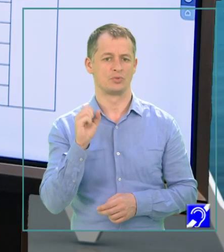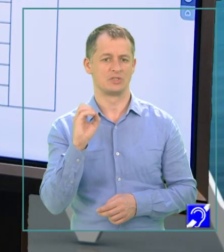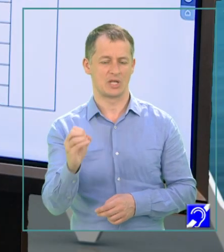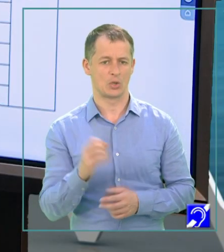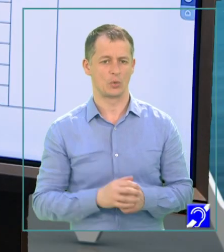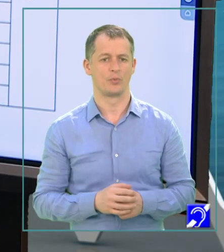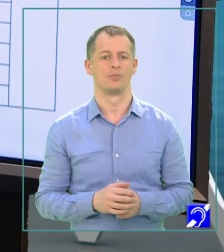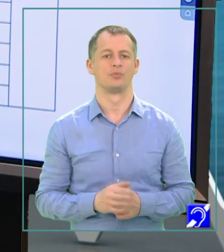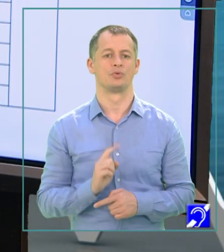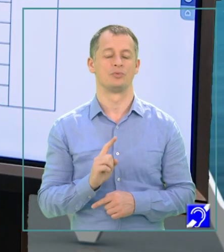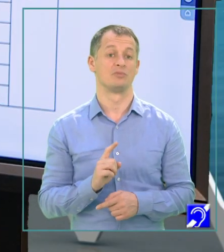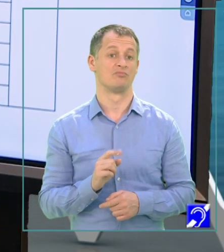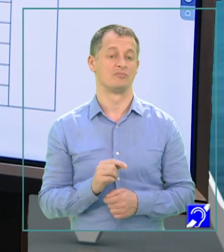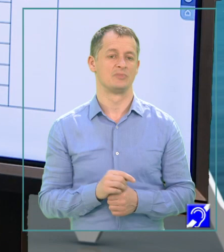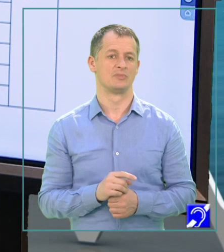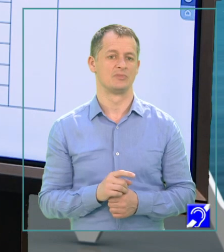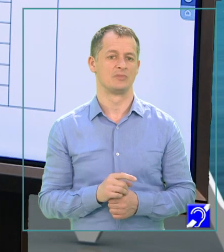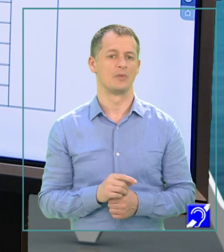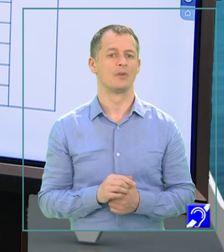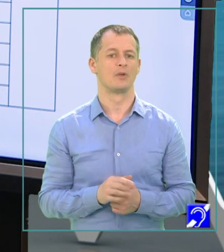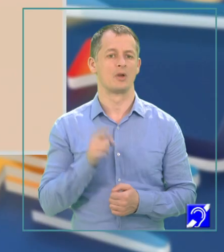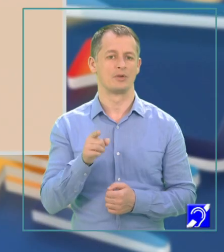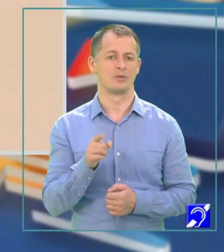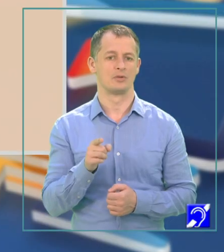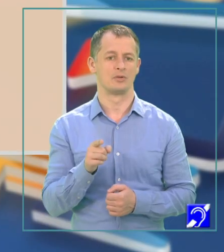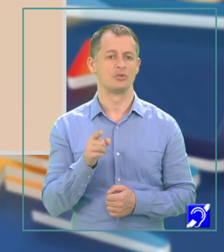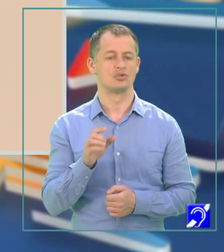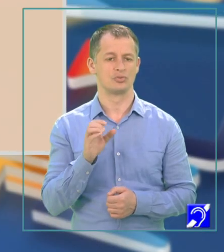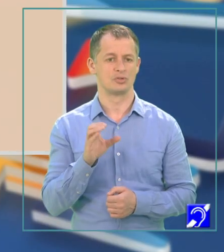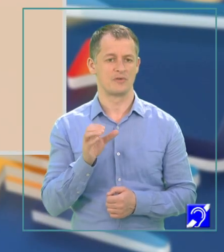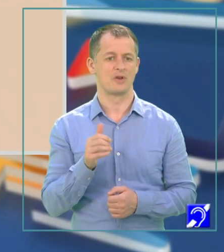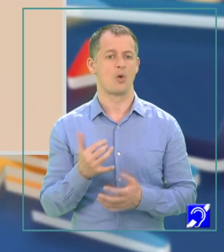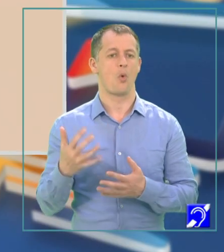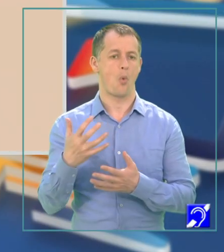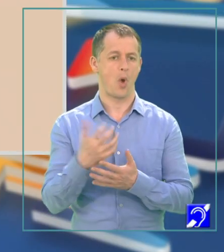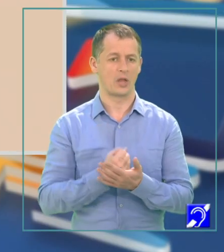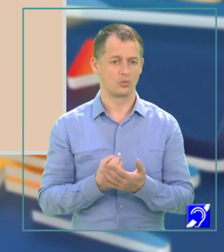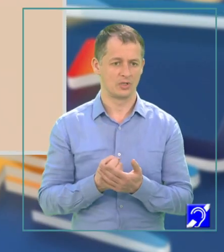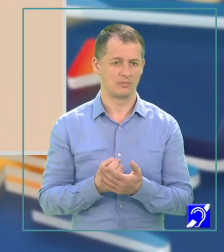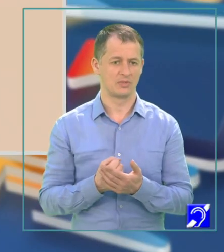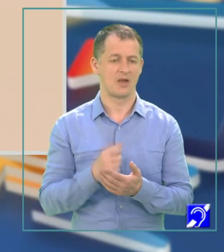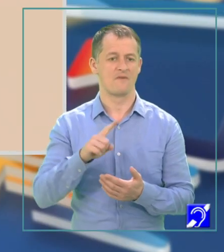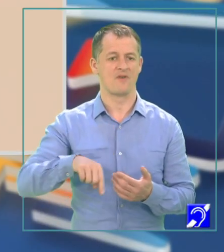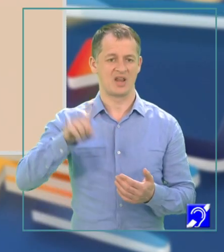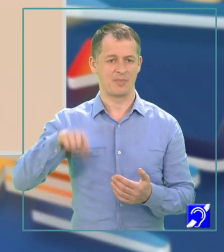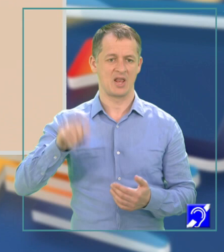să afișăm cifra, aceasta o adunăm la variabila S.